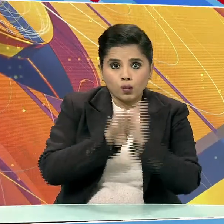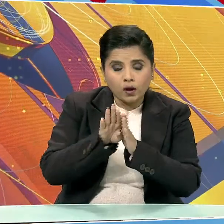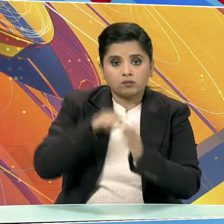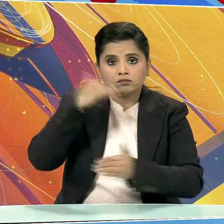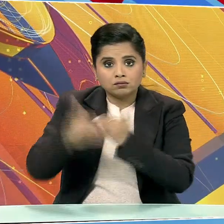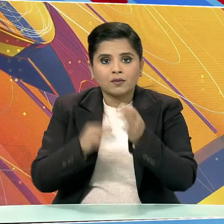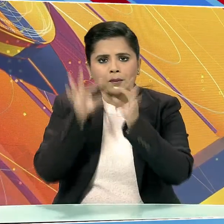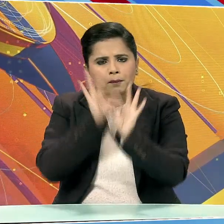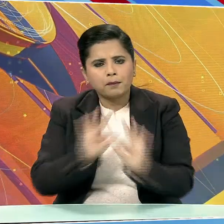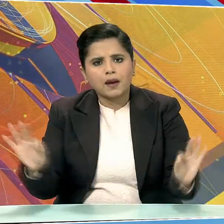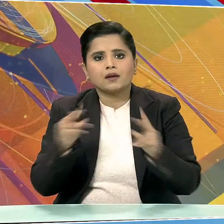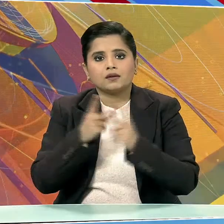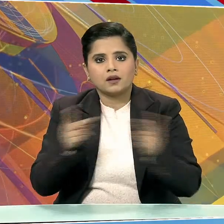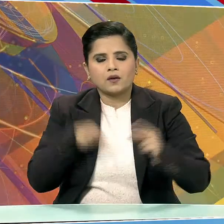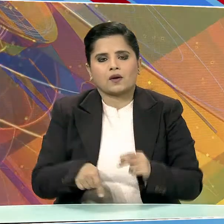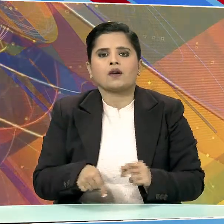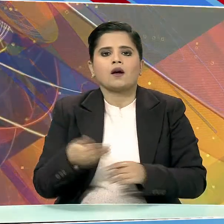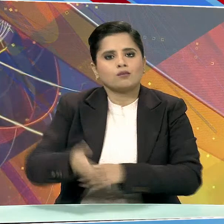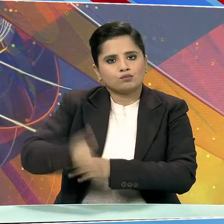निलंबित करते हैं।